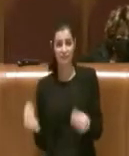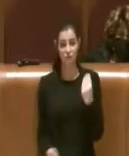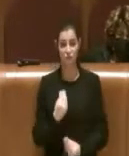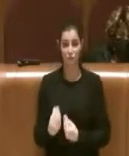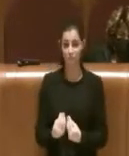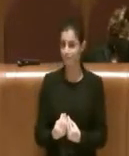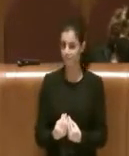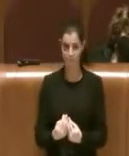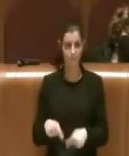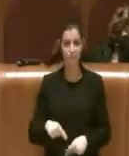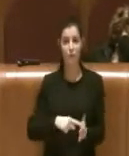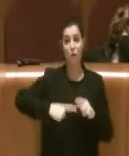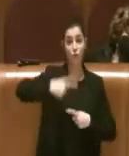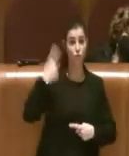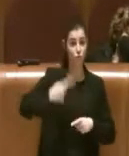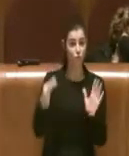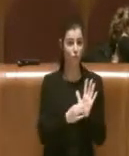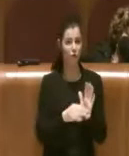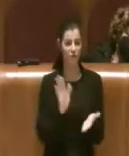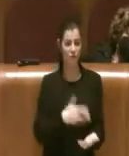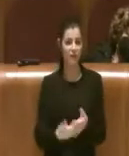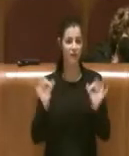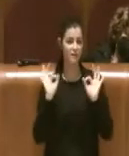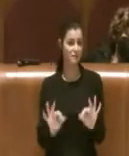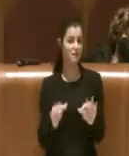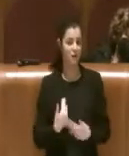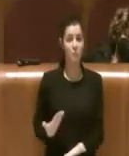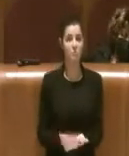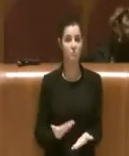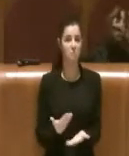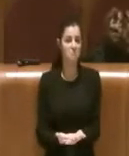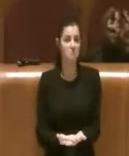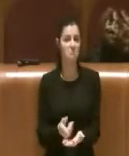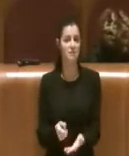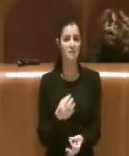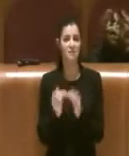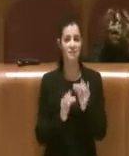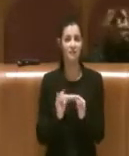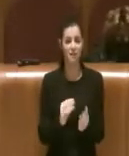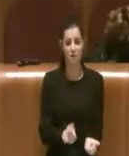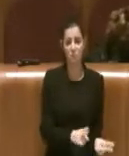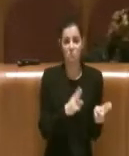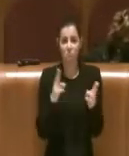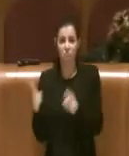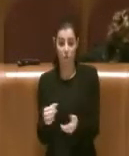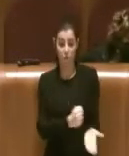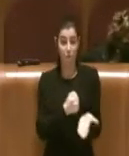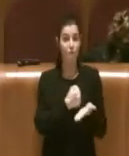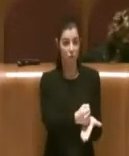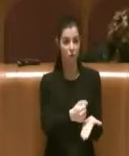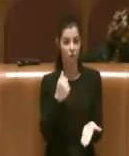Io credo che veramente quest'ordine del giorno valga veramente poco nonostante l'abbiamo presentato perché di fatto sposterà probabilmente i fondi